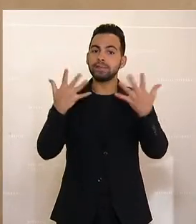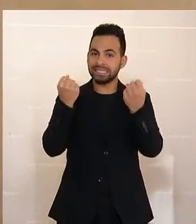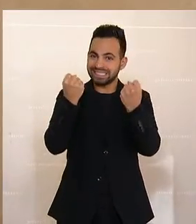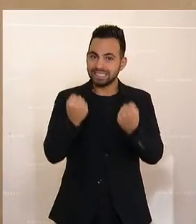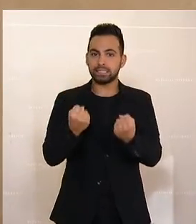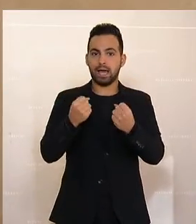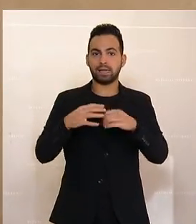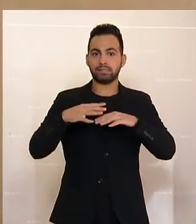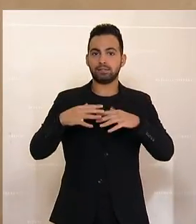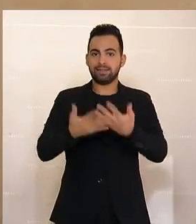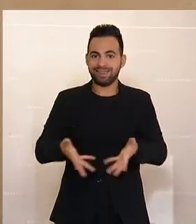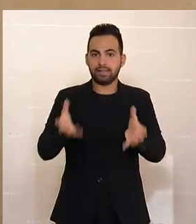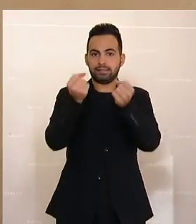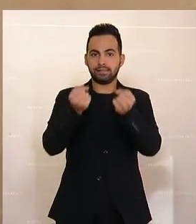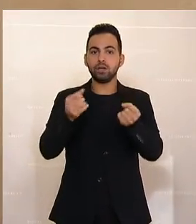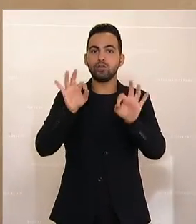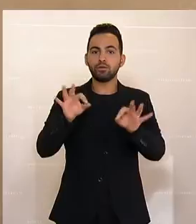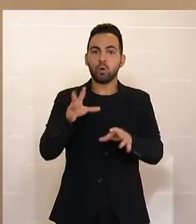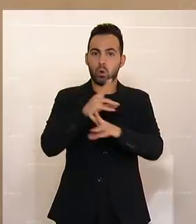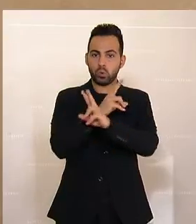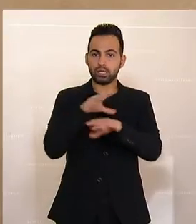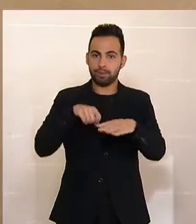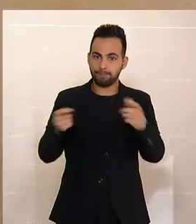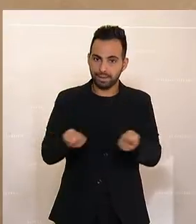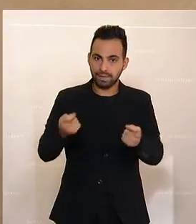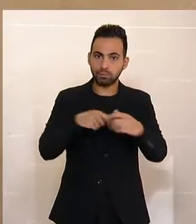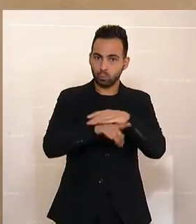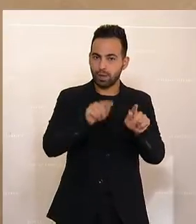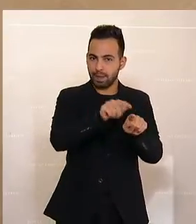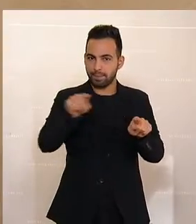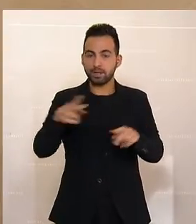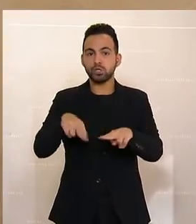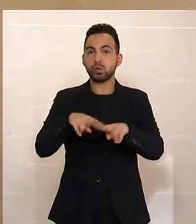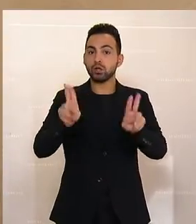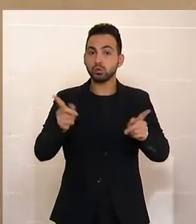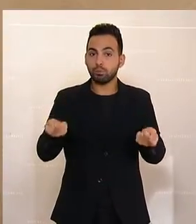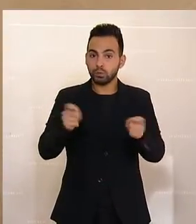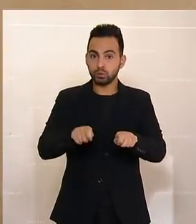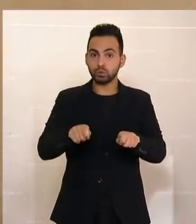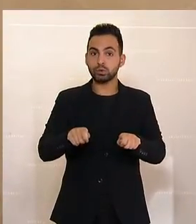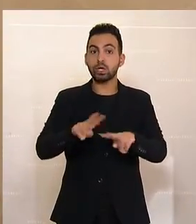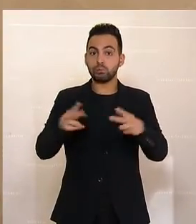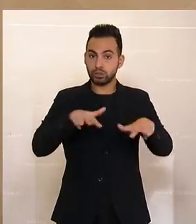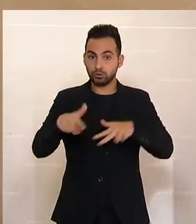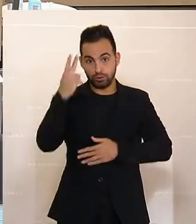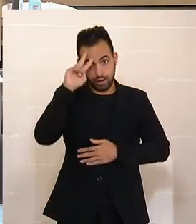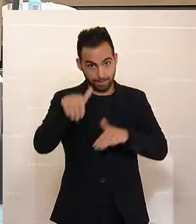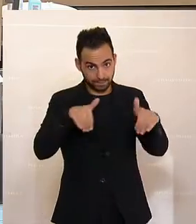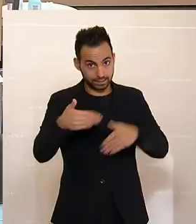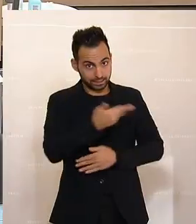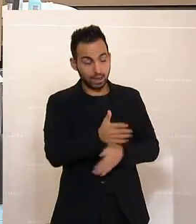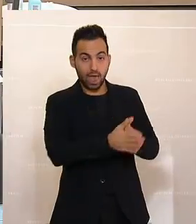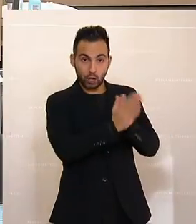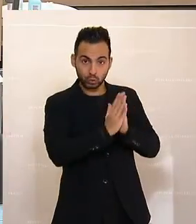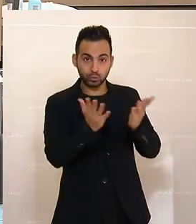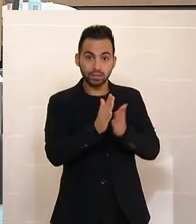für österreichische Betriebe. Der Nationalrat wolle beschließen, die Bundesregierung, Herr Minister, sie werden ersucht,